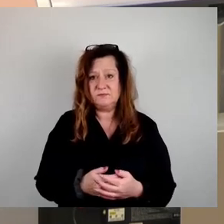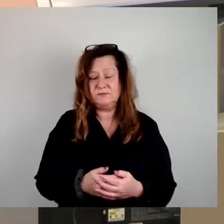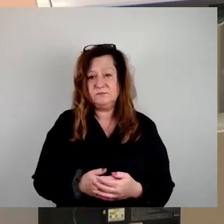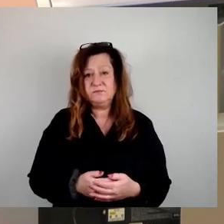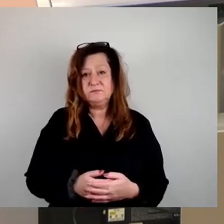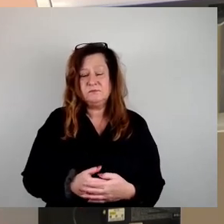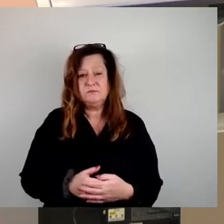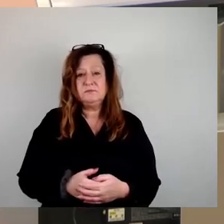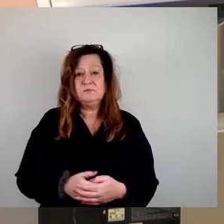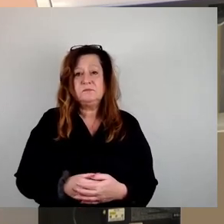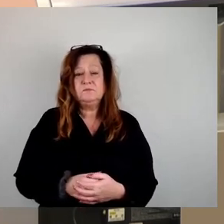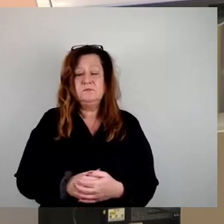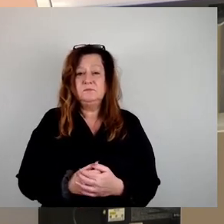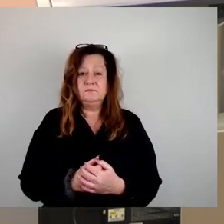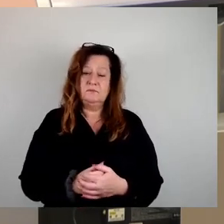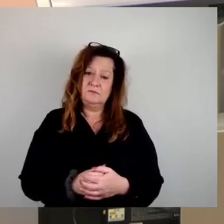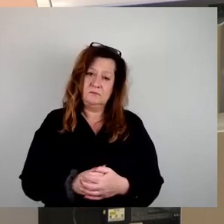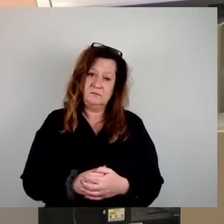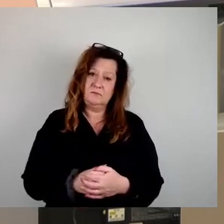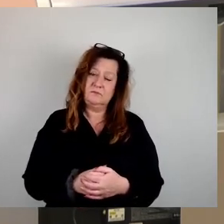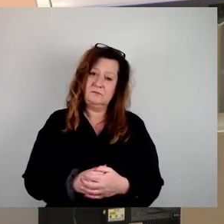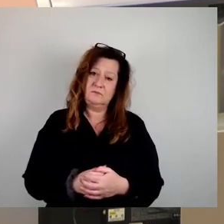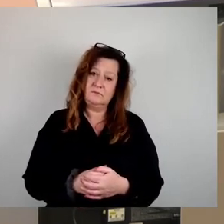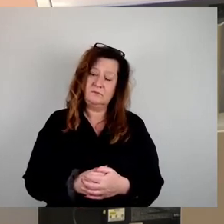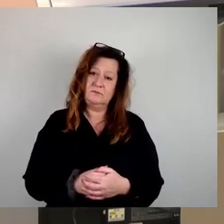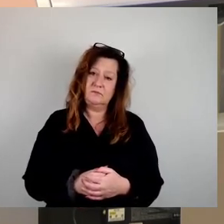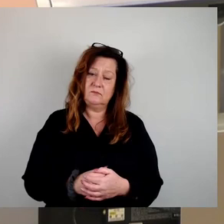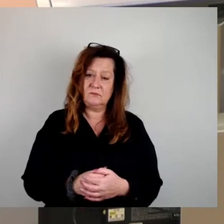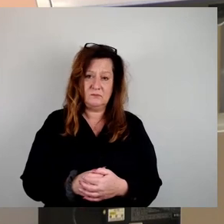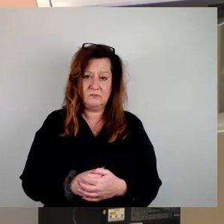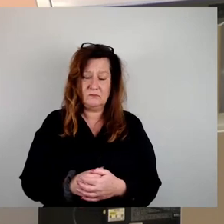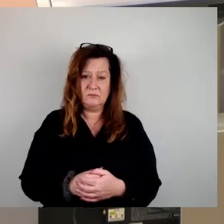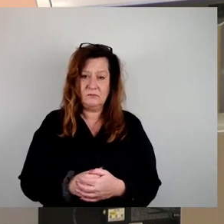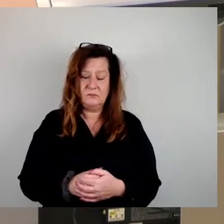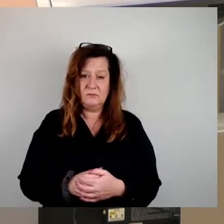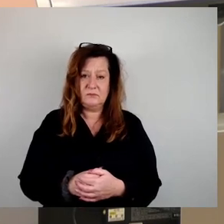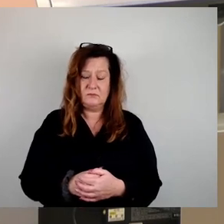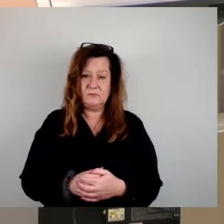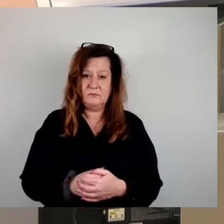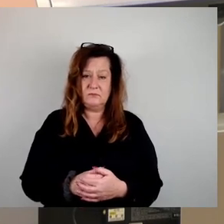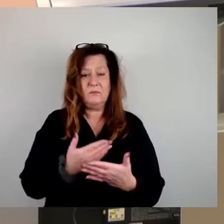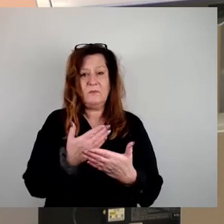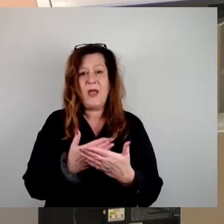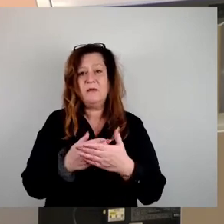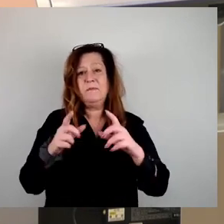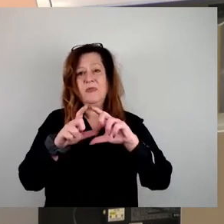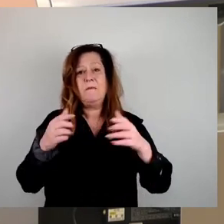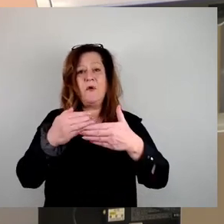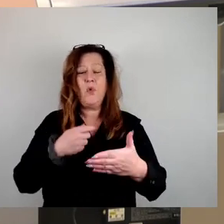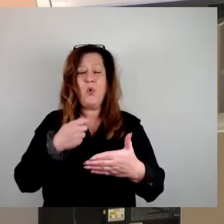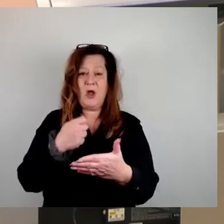längst erkannt. Sie erhöhen die Sozialbauquote, nehmen Vorkaufsrechte in Anspruch, unterstützen gemeinnützige Projekte beim